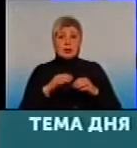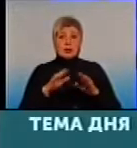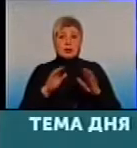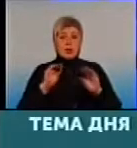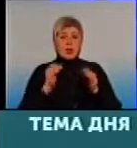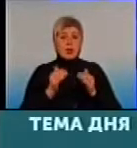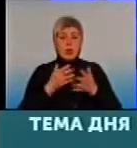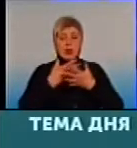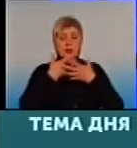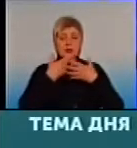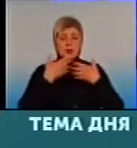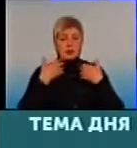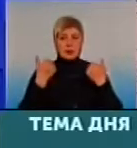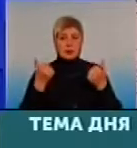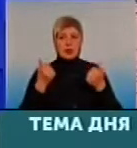это